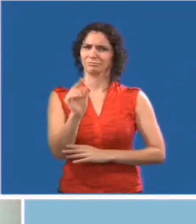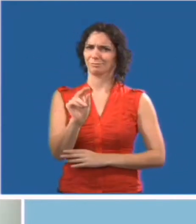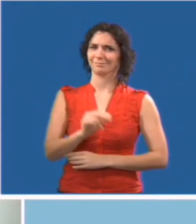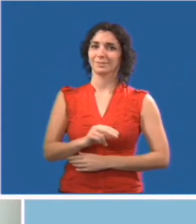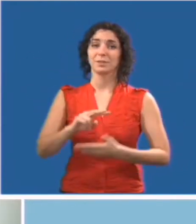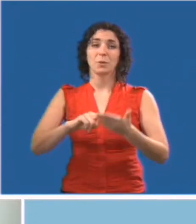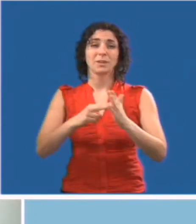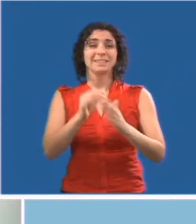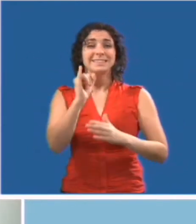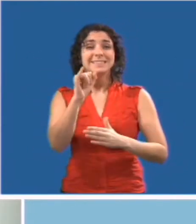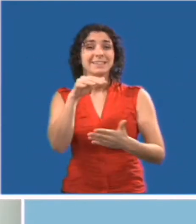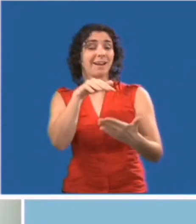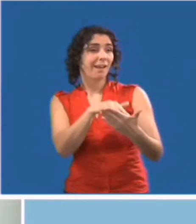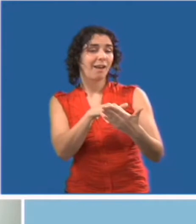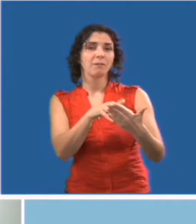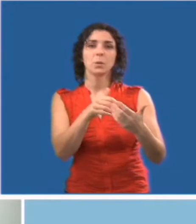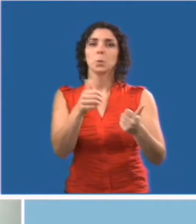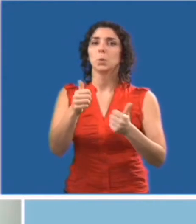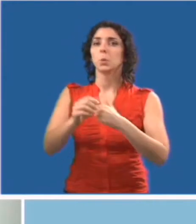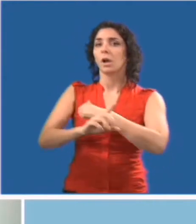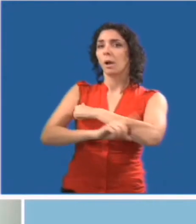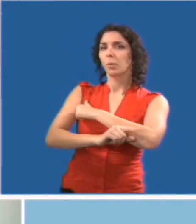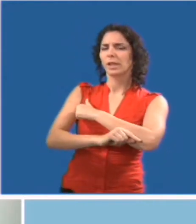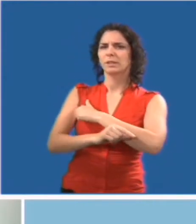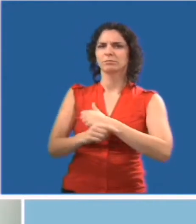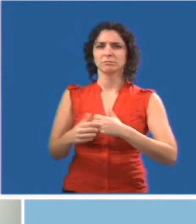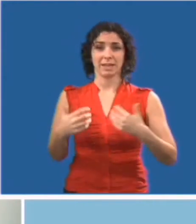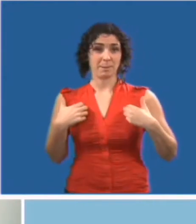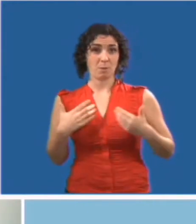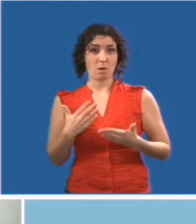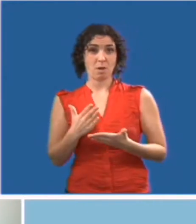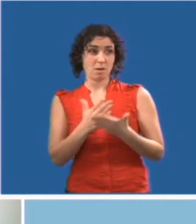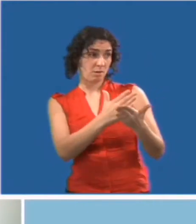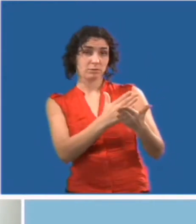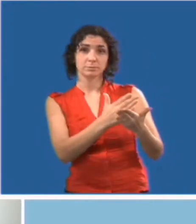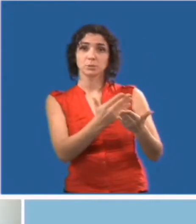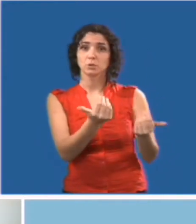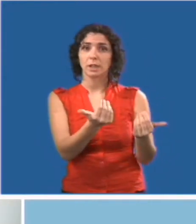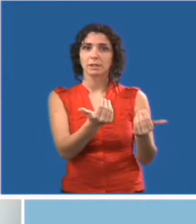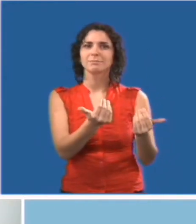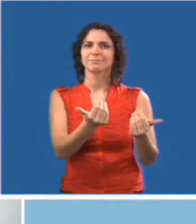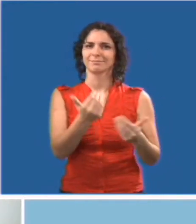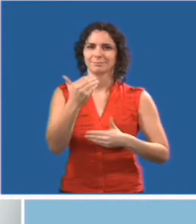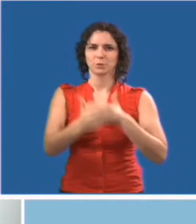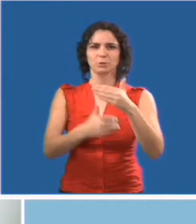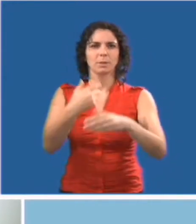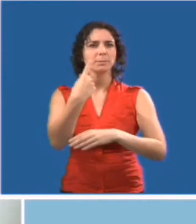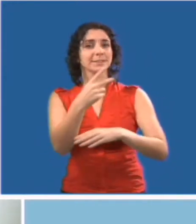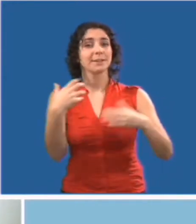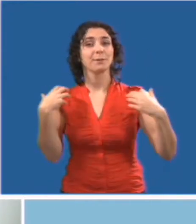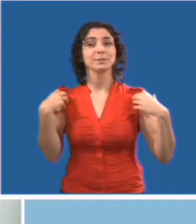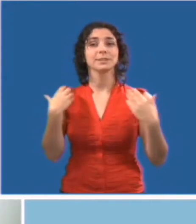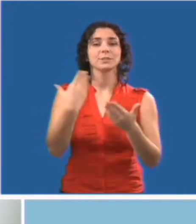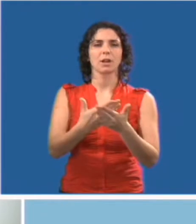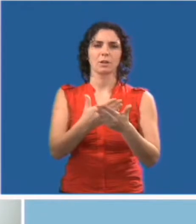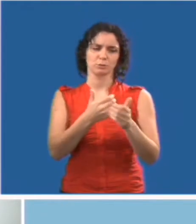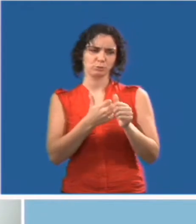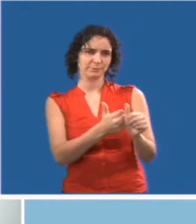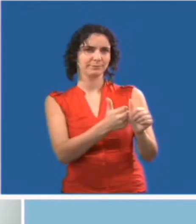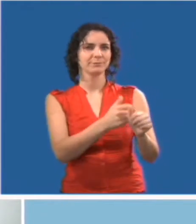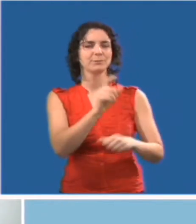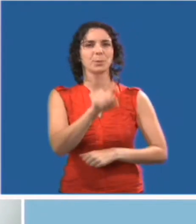Si un élève ou un membre du personnel a besoin d'un animal d'assistance, on doit suivre les